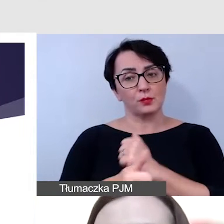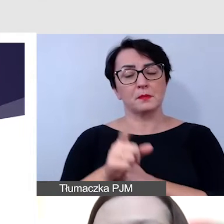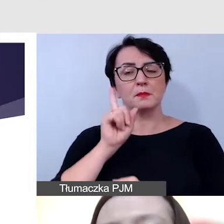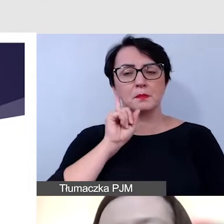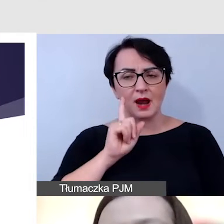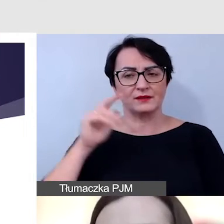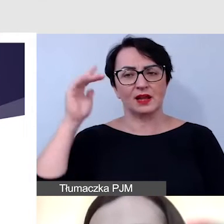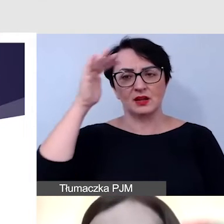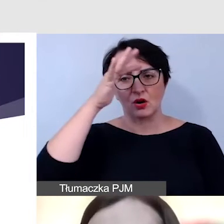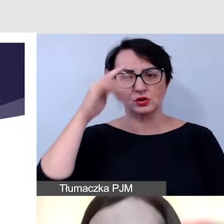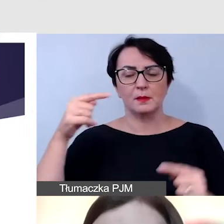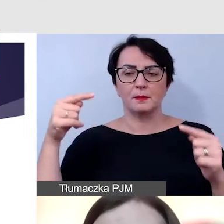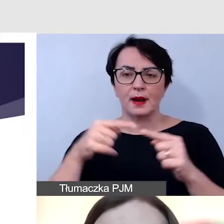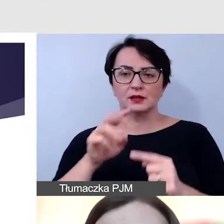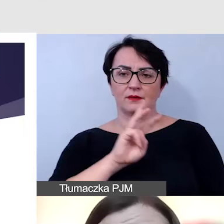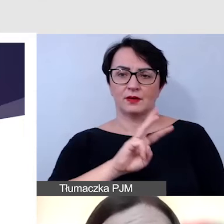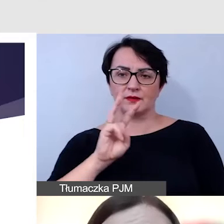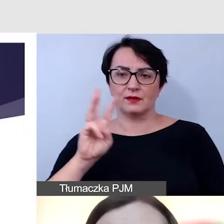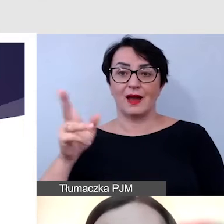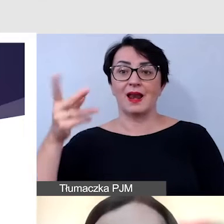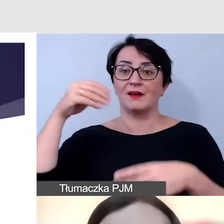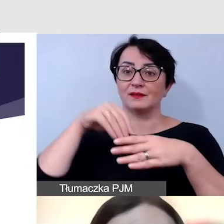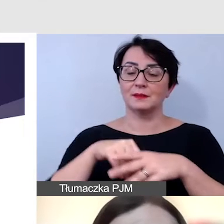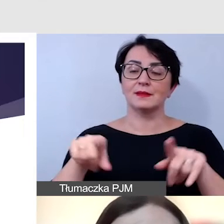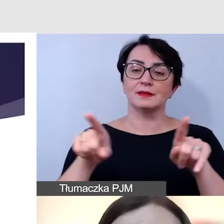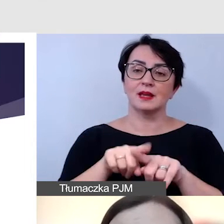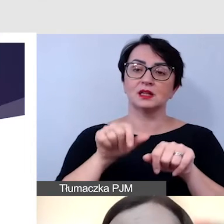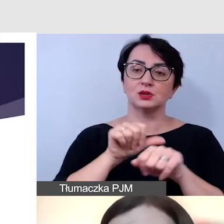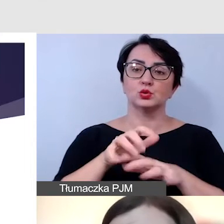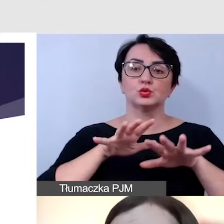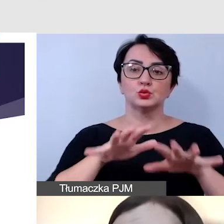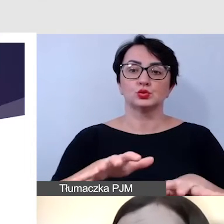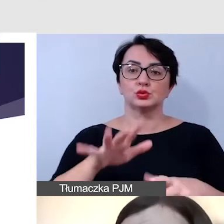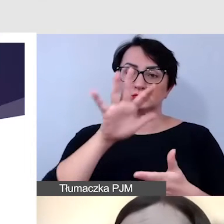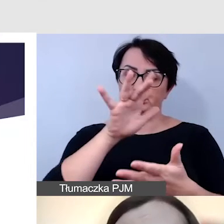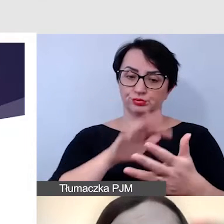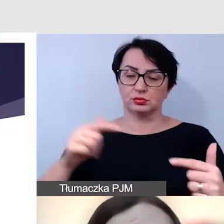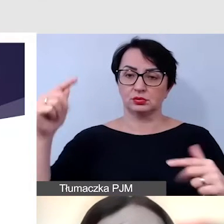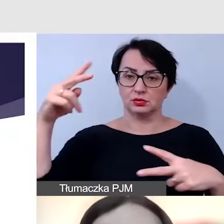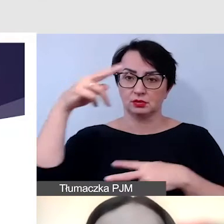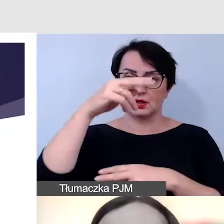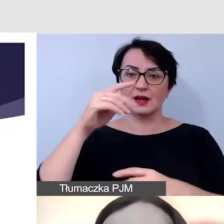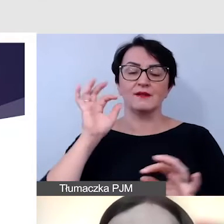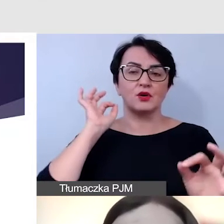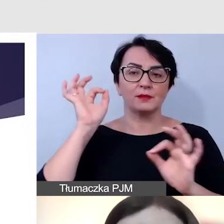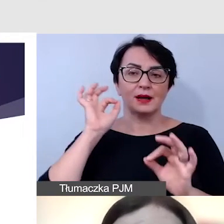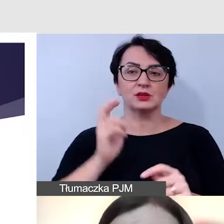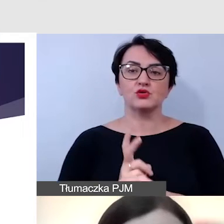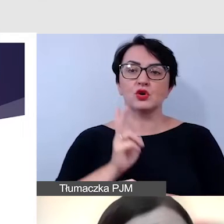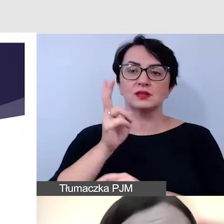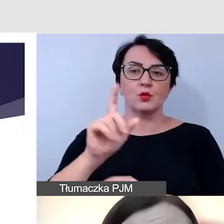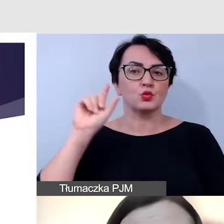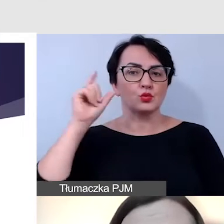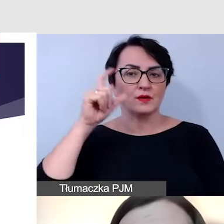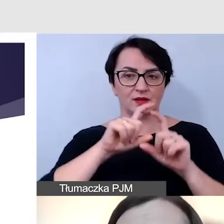internetową, mamy dość obszerną informację o dostępności siedziby głównej. W związku z tym, jeśli